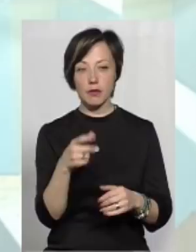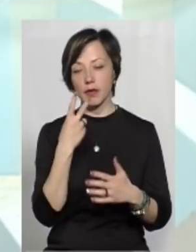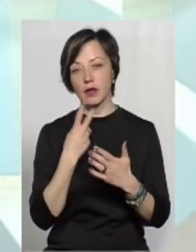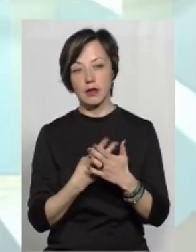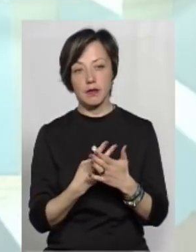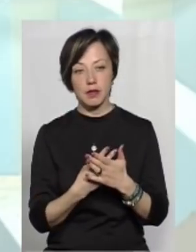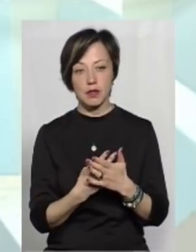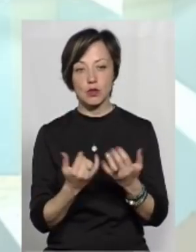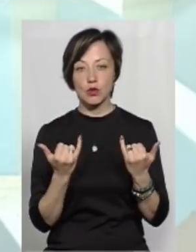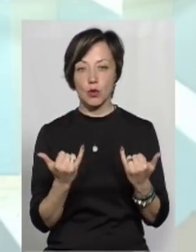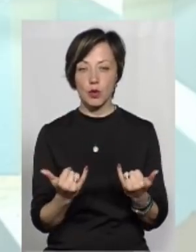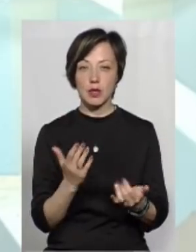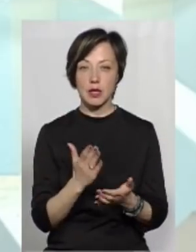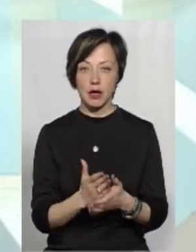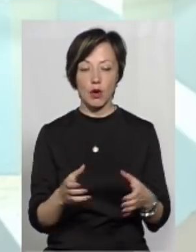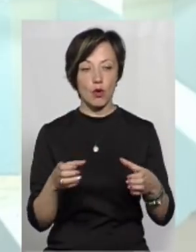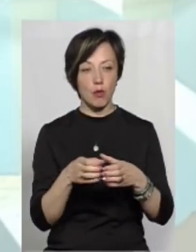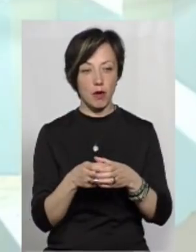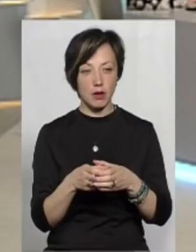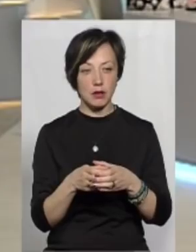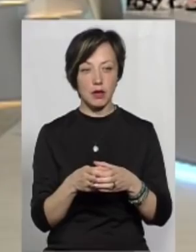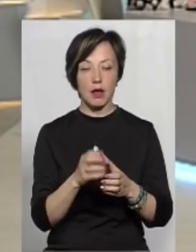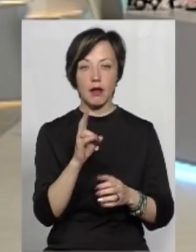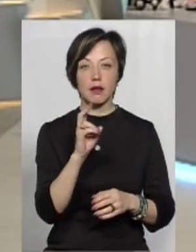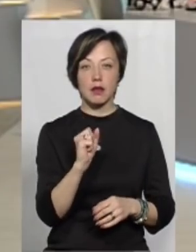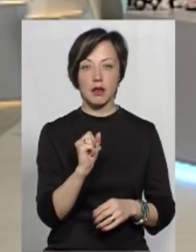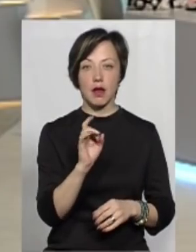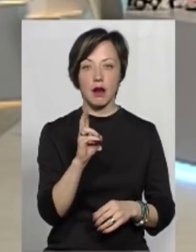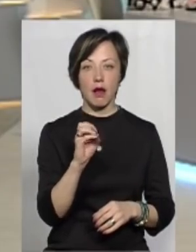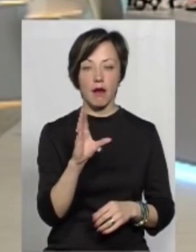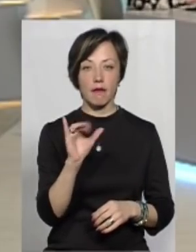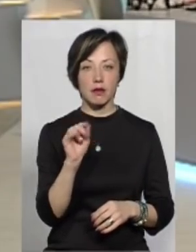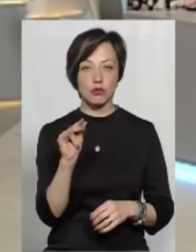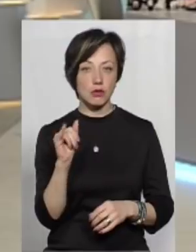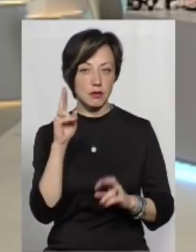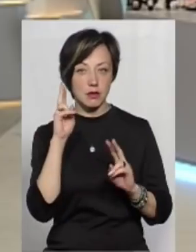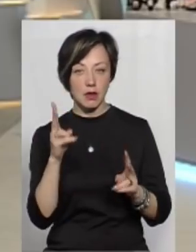дивіться, сьогодні є громада, там, умовно, Нарківицька, там, чи не знаю,